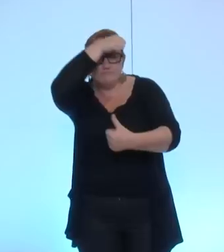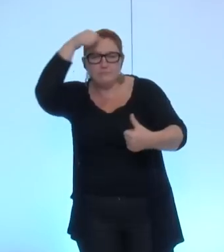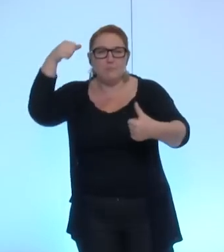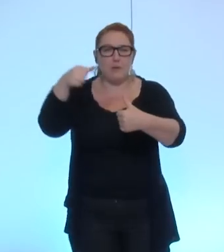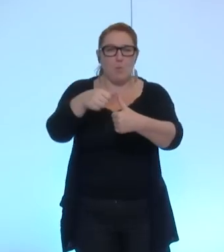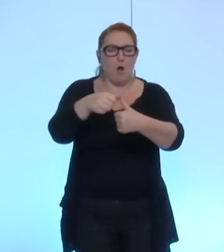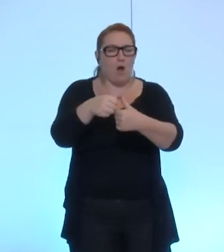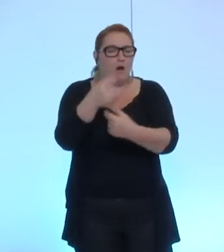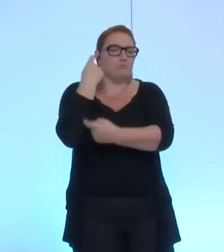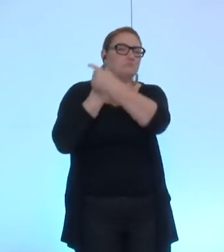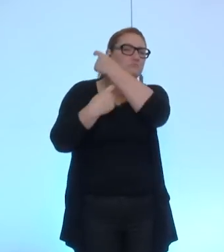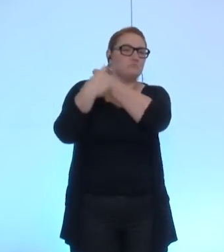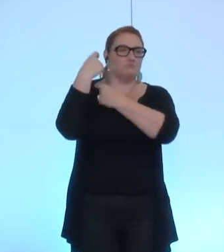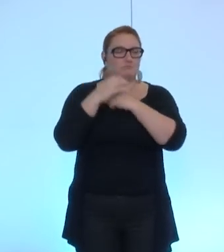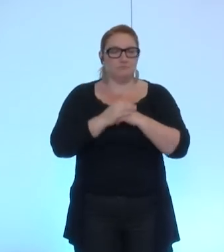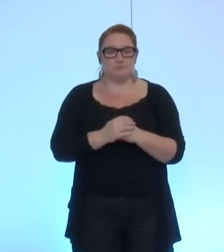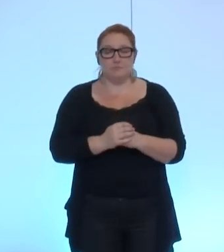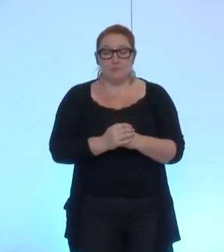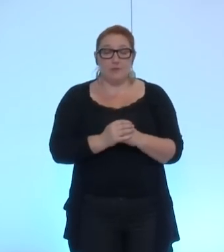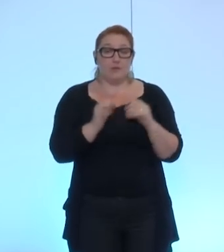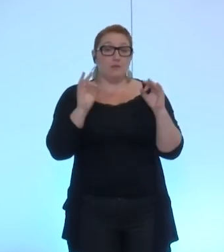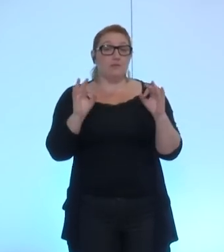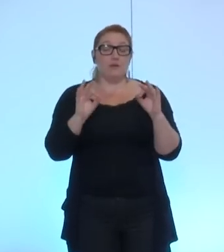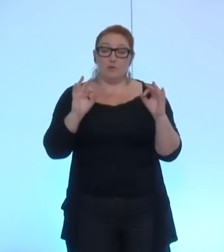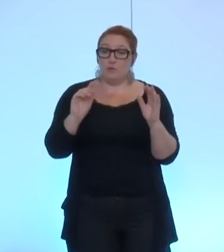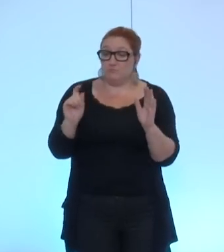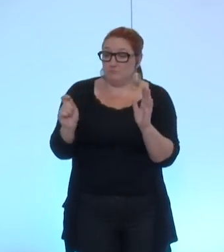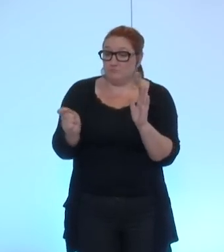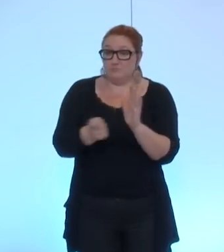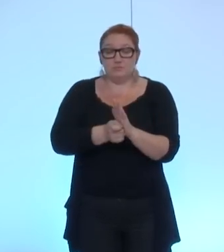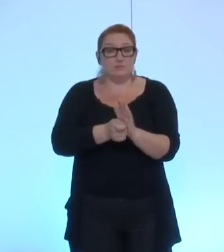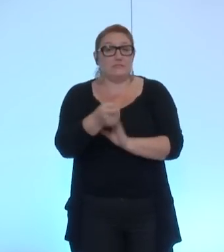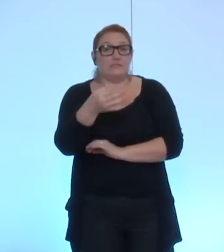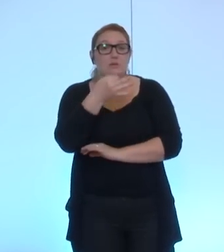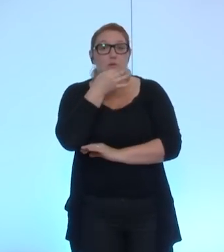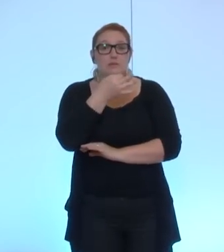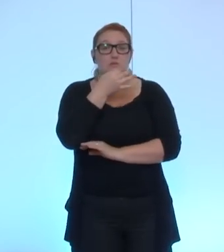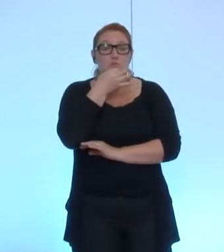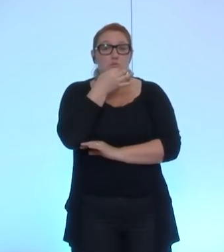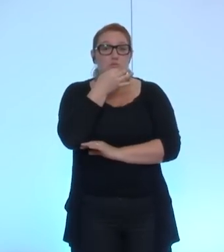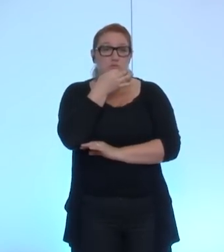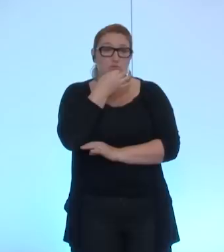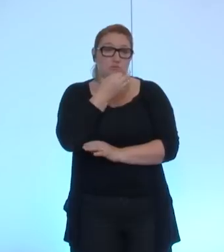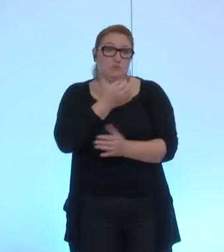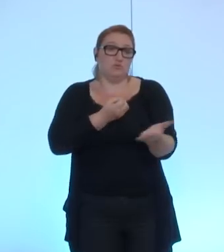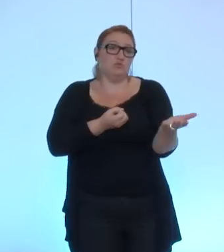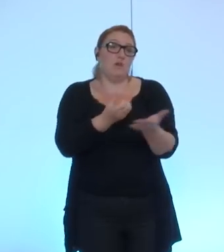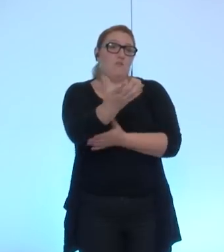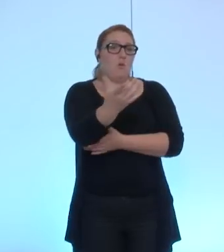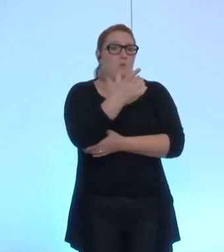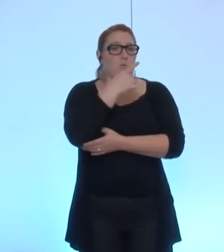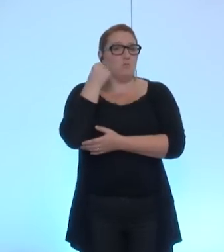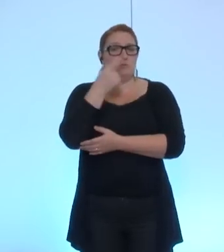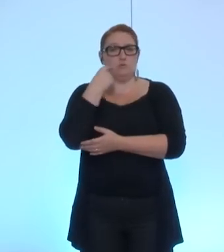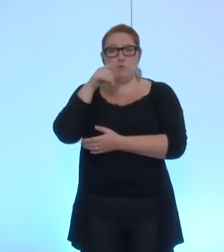Et c'est l'occasion, d'ailleurs, de vous faire part du décès de M. Laporte,